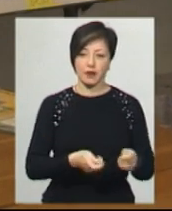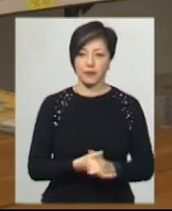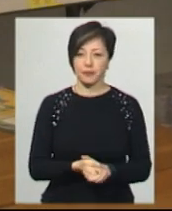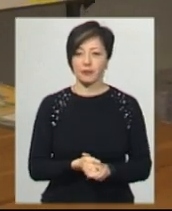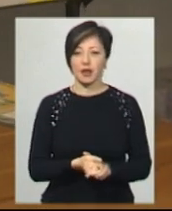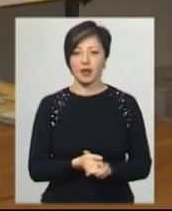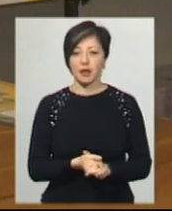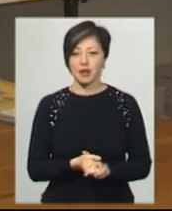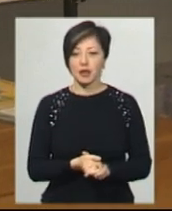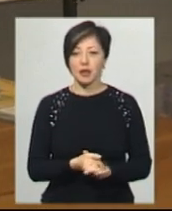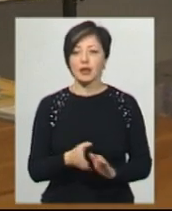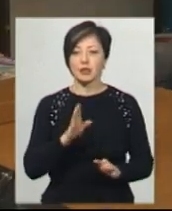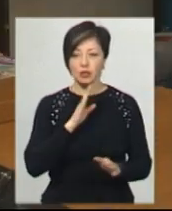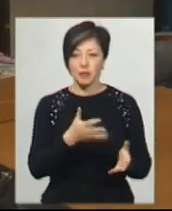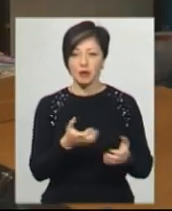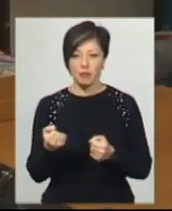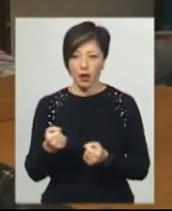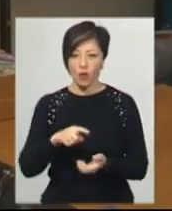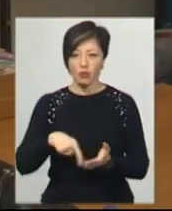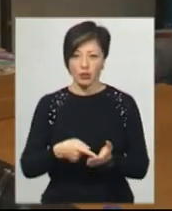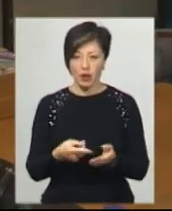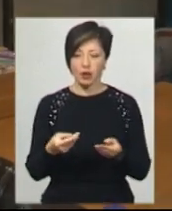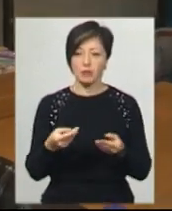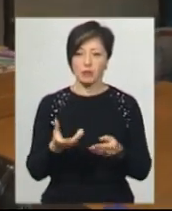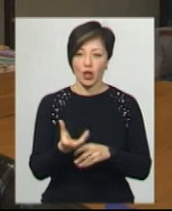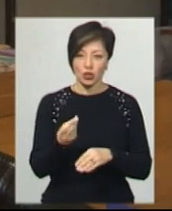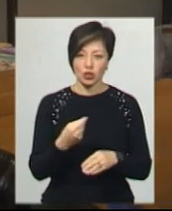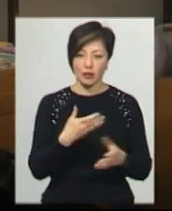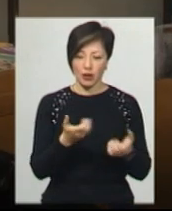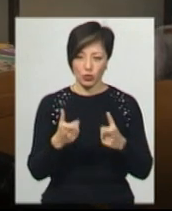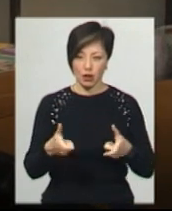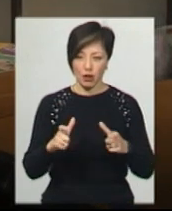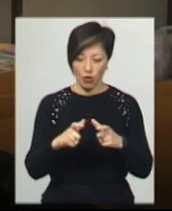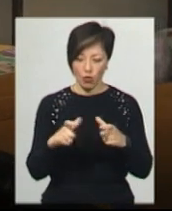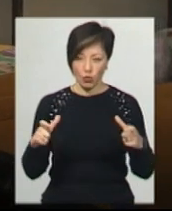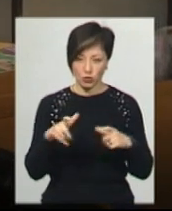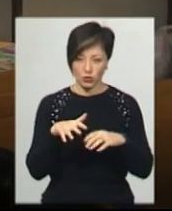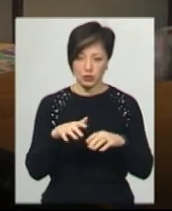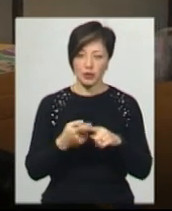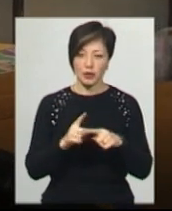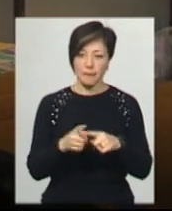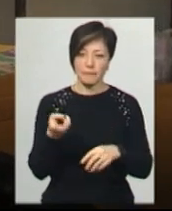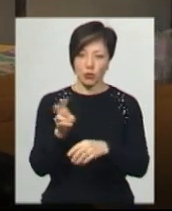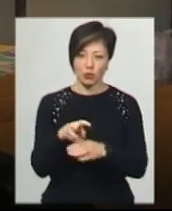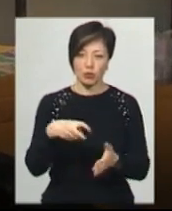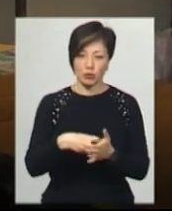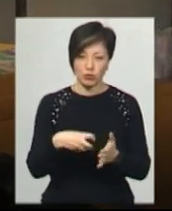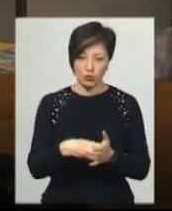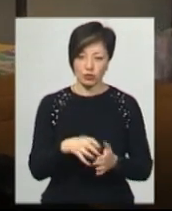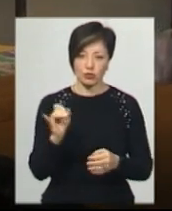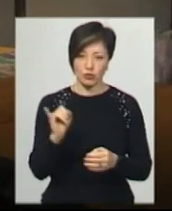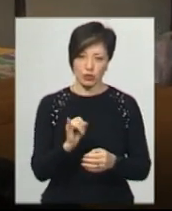Приймає листоноша і комунальні платежі. Дають мені рахунки, я беру ці рахунки, прихожу на пошту,